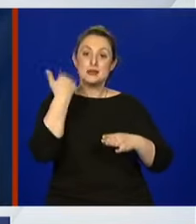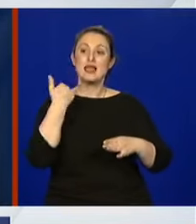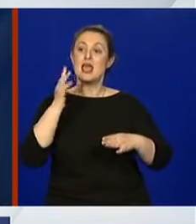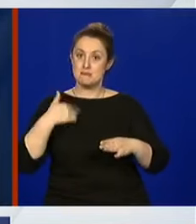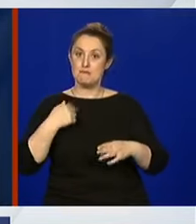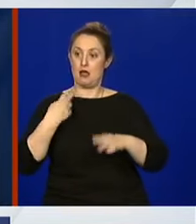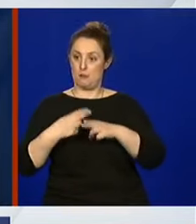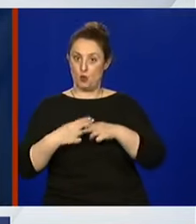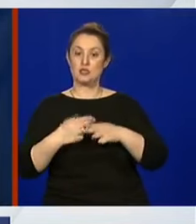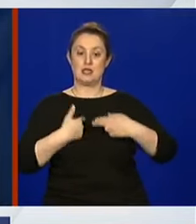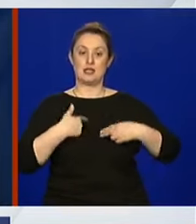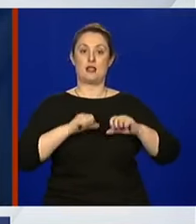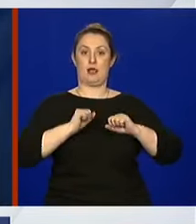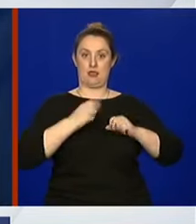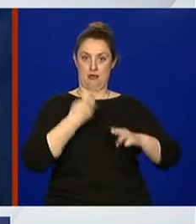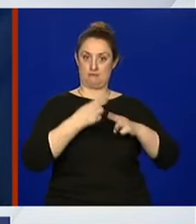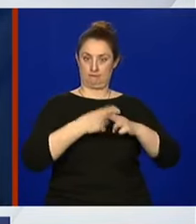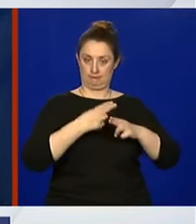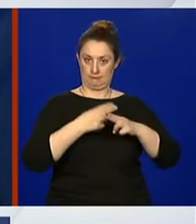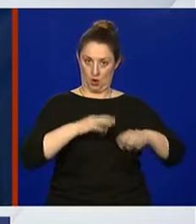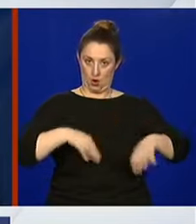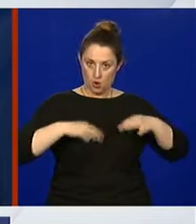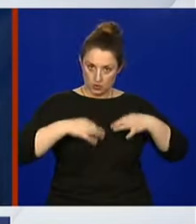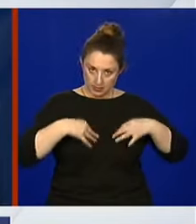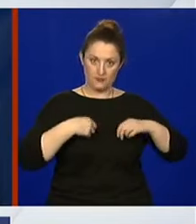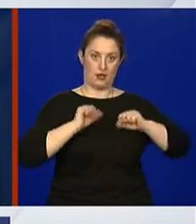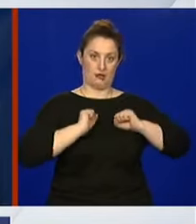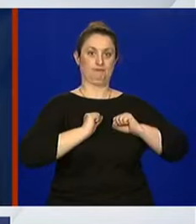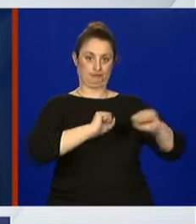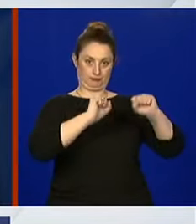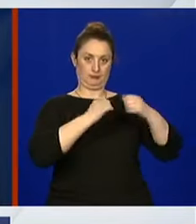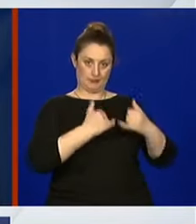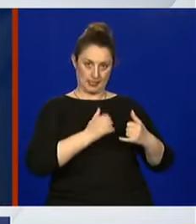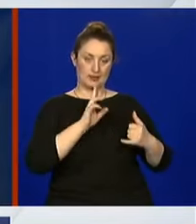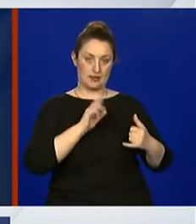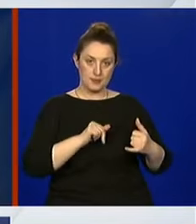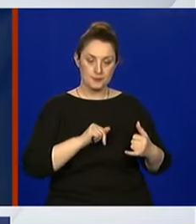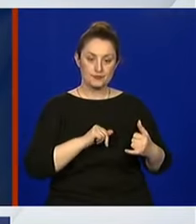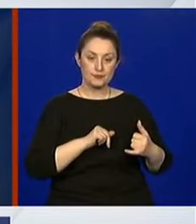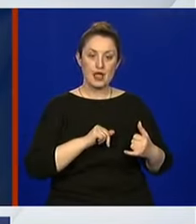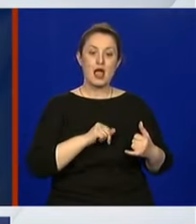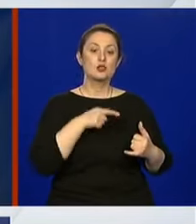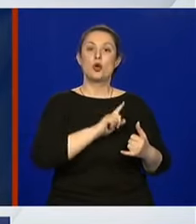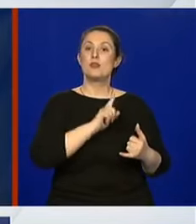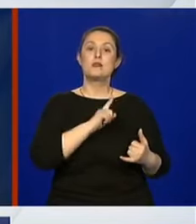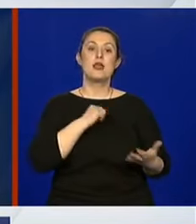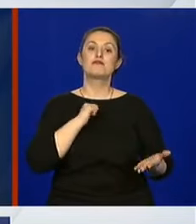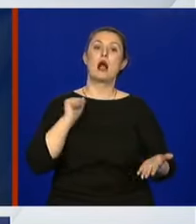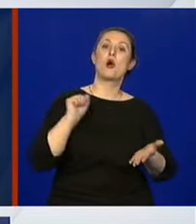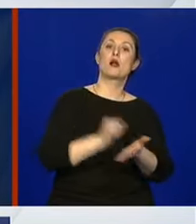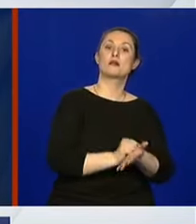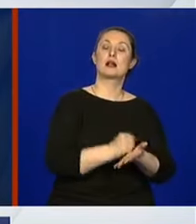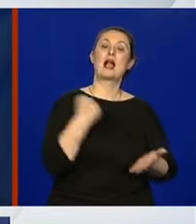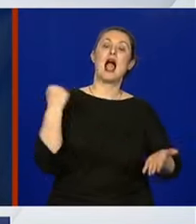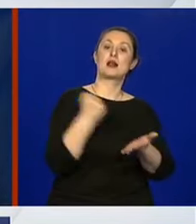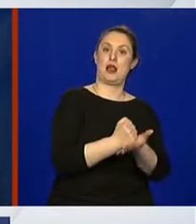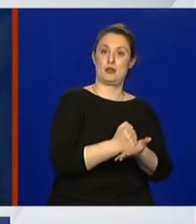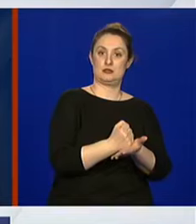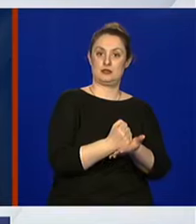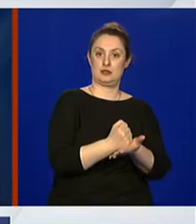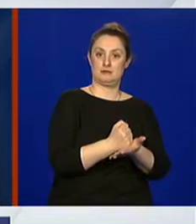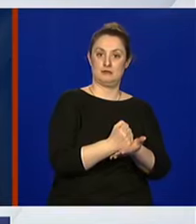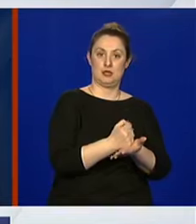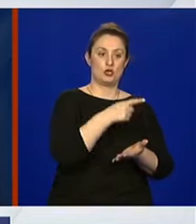ovisno sad do razini tih antitijela, ali nije nikakva garancija, odnosno ne može biti putovnica za